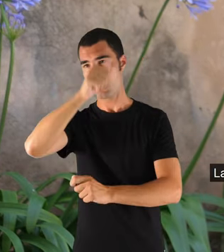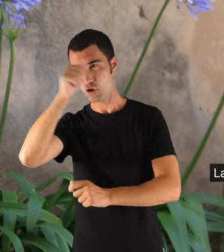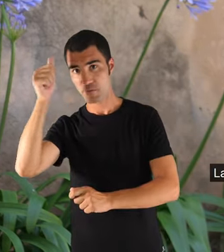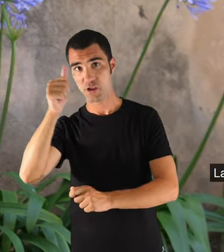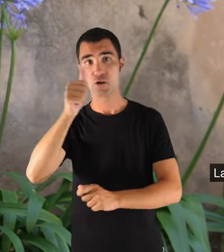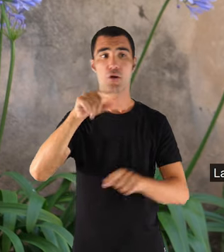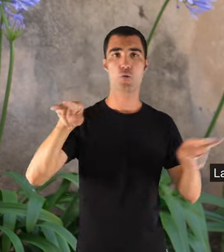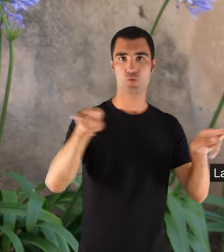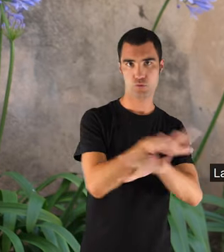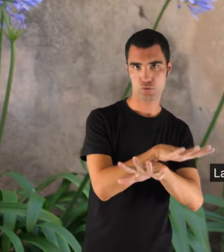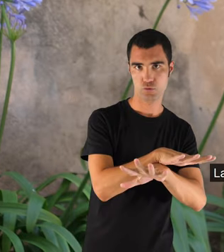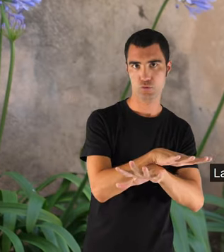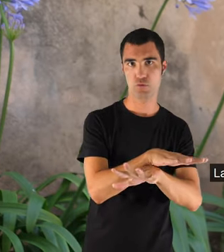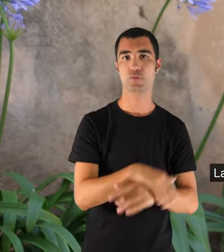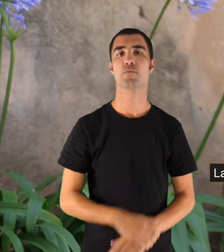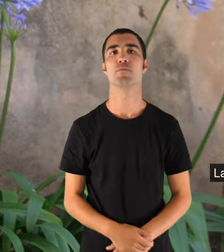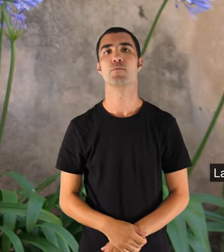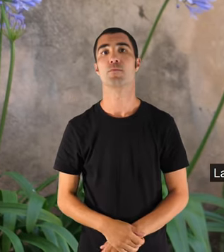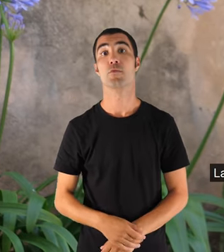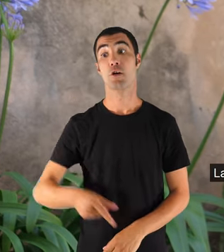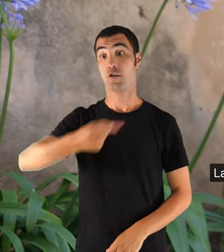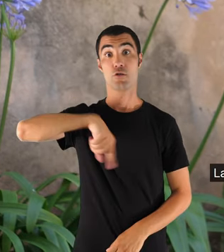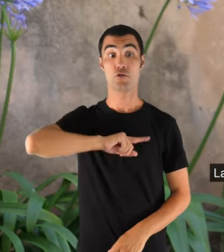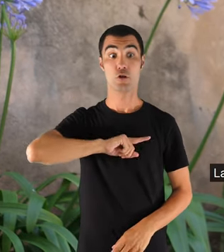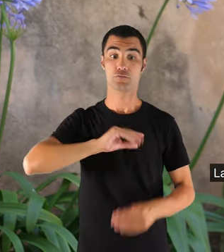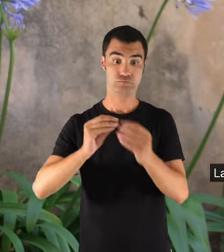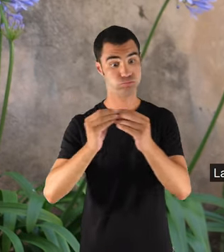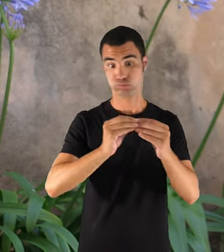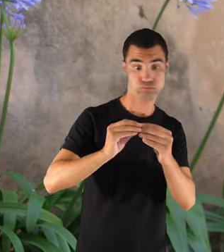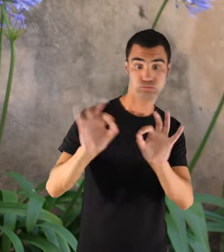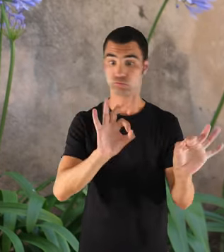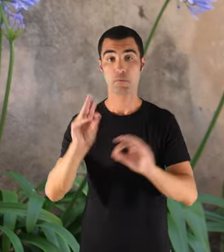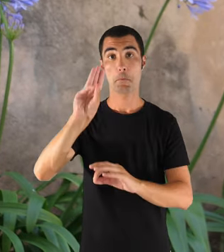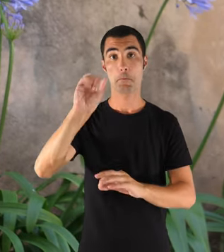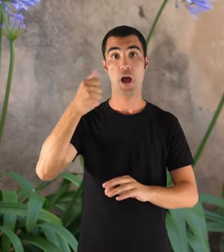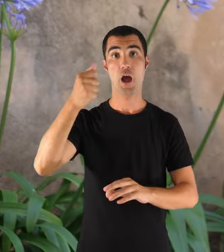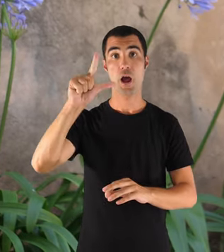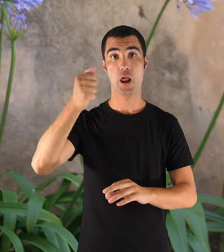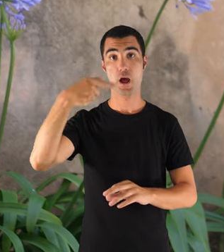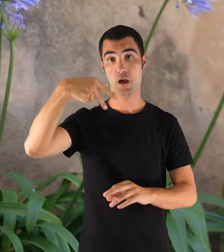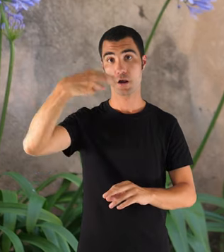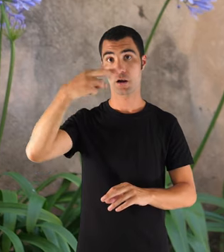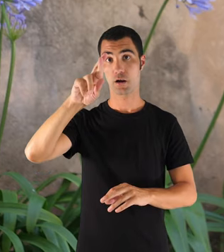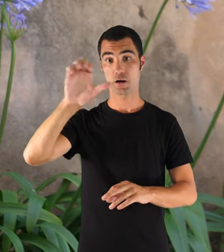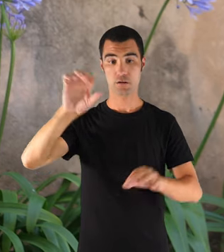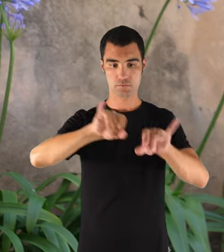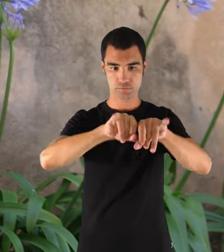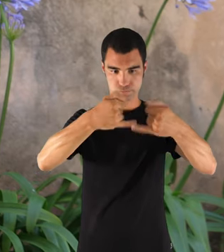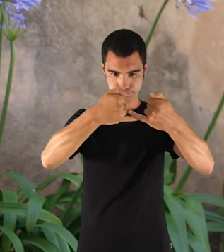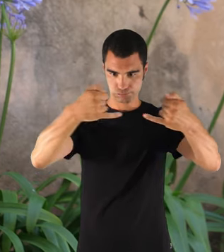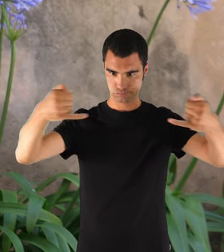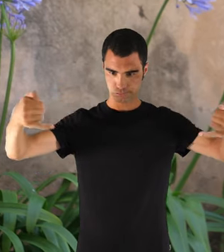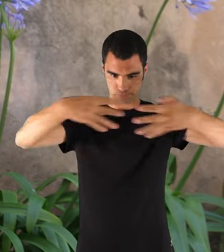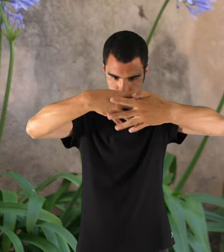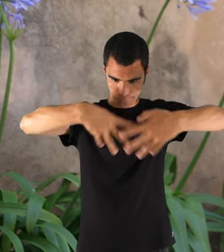faner. I nosaltres havíem de llestir palangres, que anava de palangre, i havíem de llestir